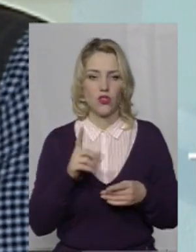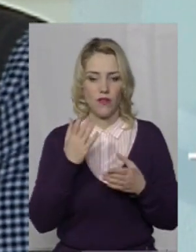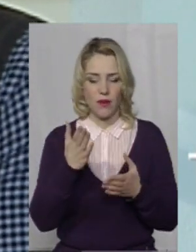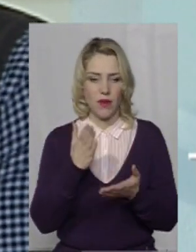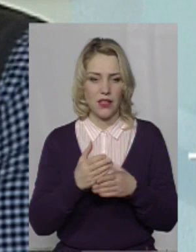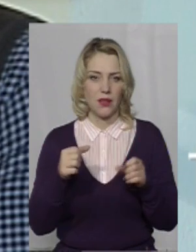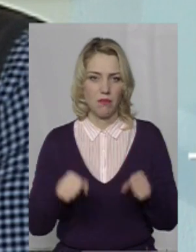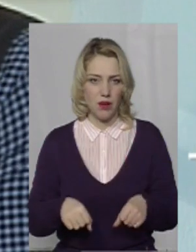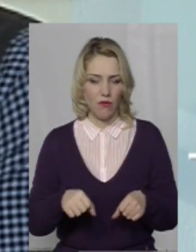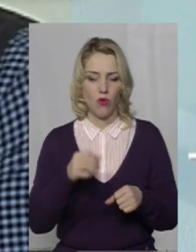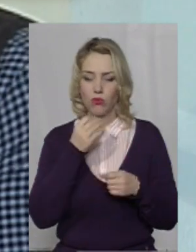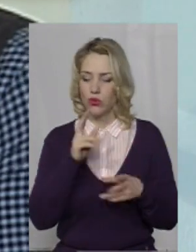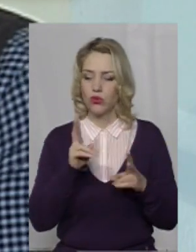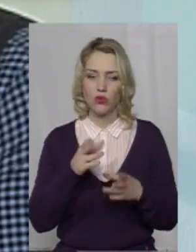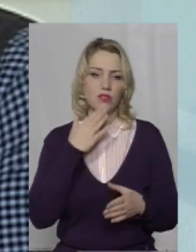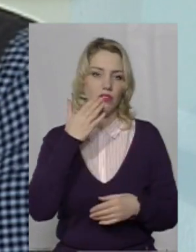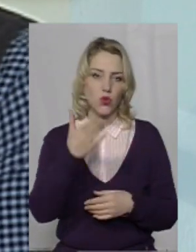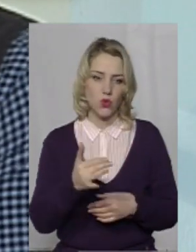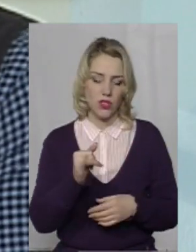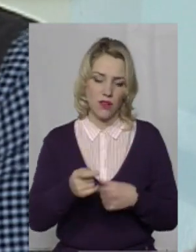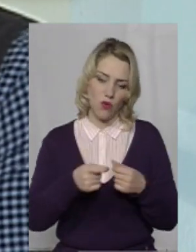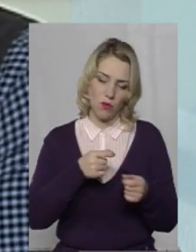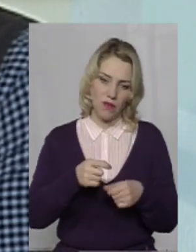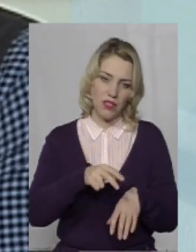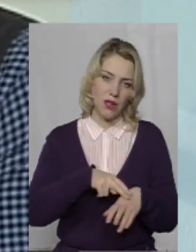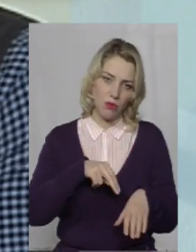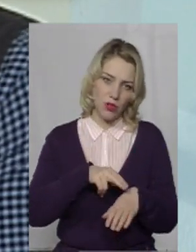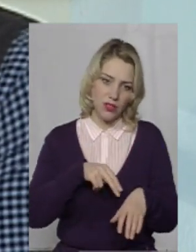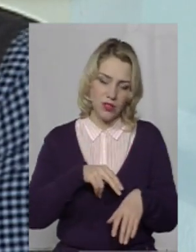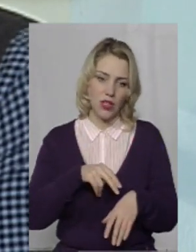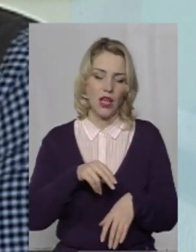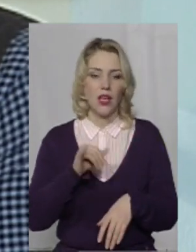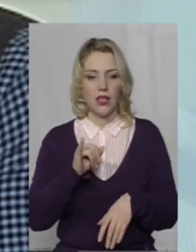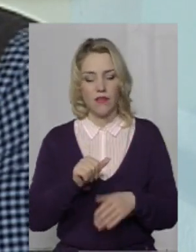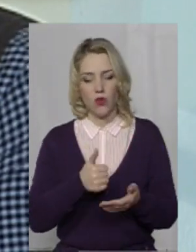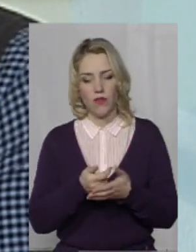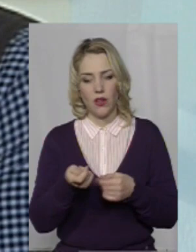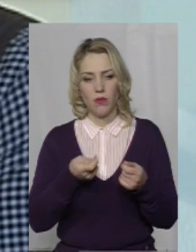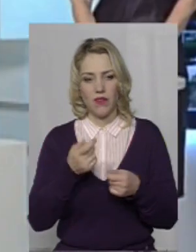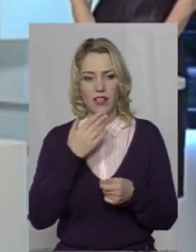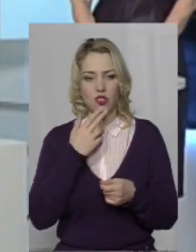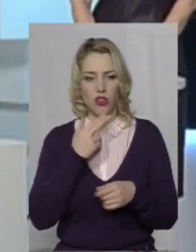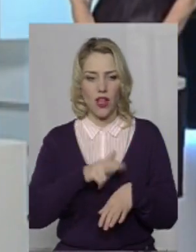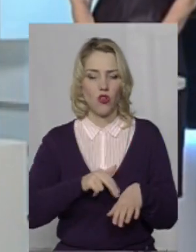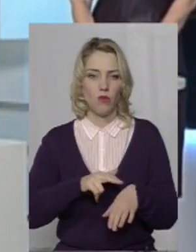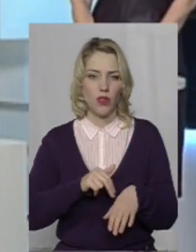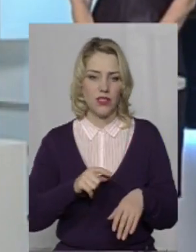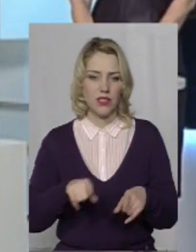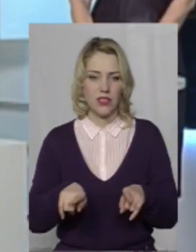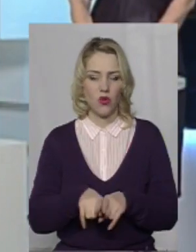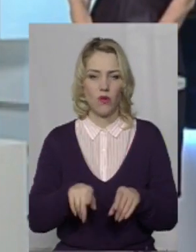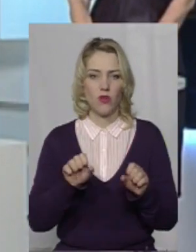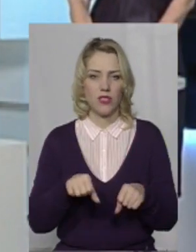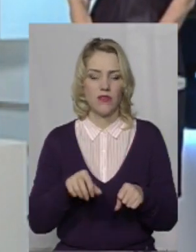маєте право будь-хто звернутися, як і в управління патрульної поліції, і в головне управління національної поліції, з